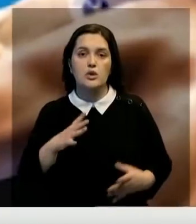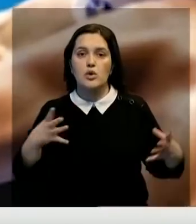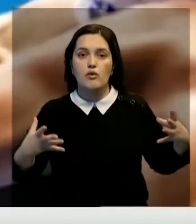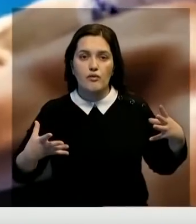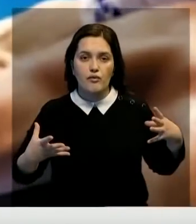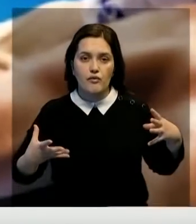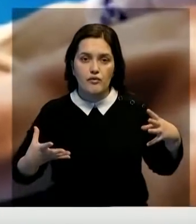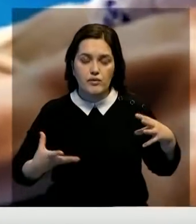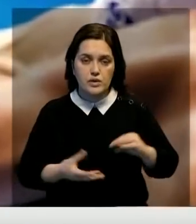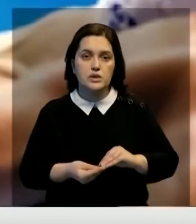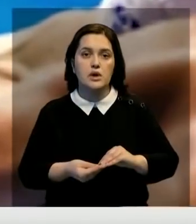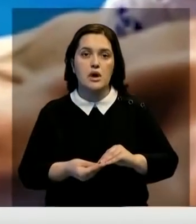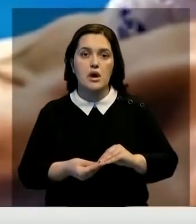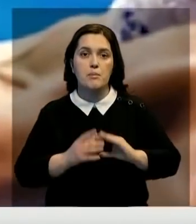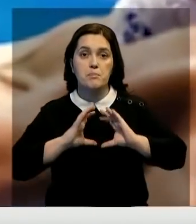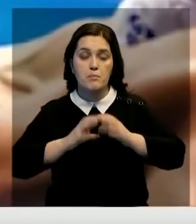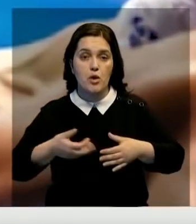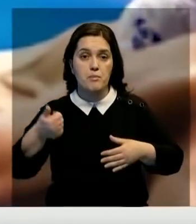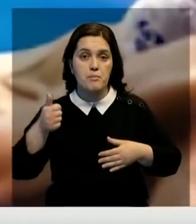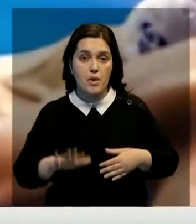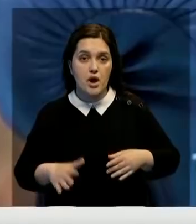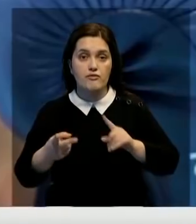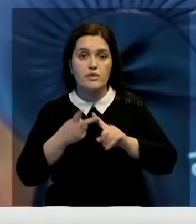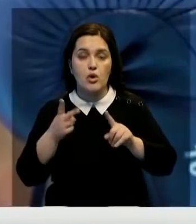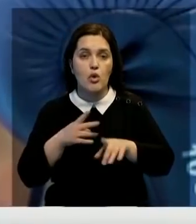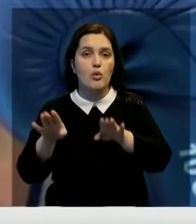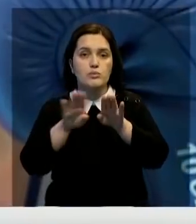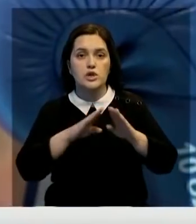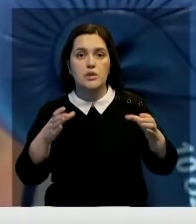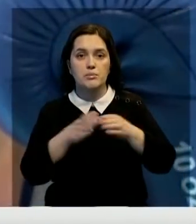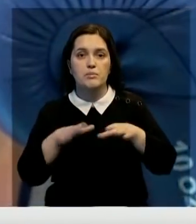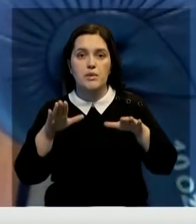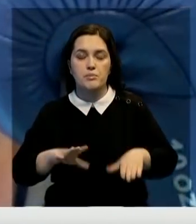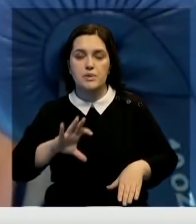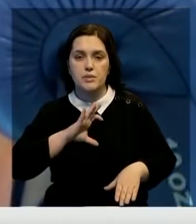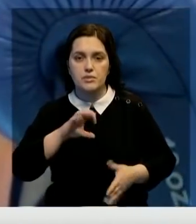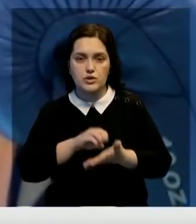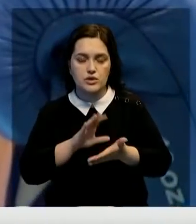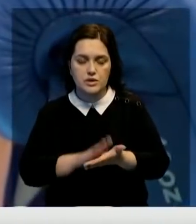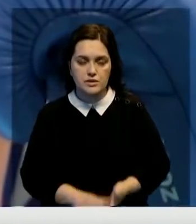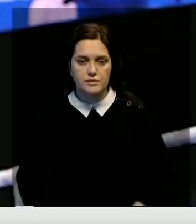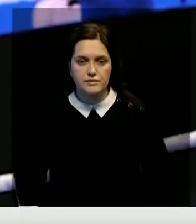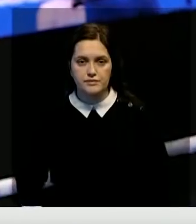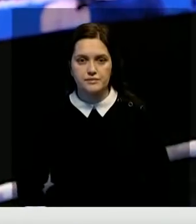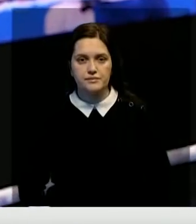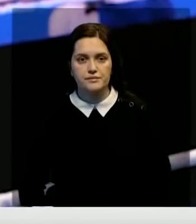итоговый результат на мировом первенстве – второе общекомандное место в медальном зачёте.